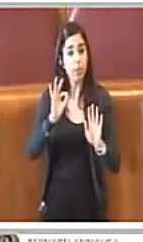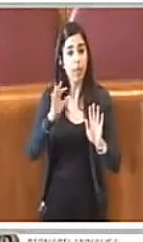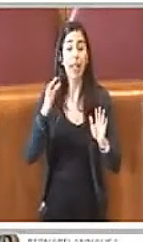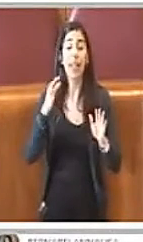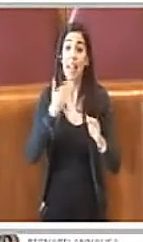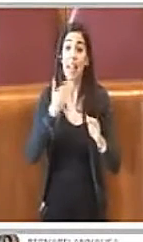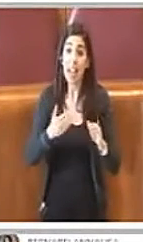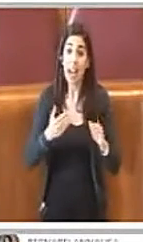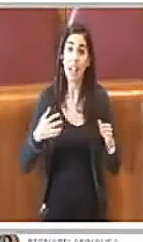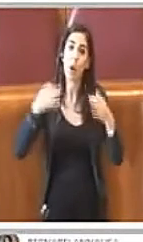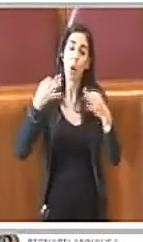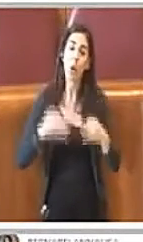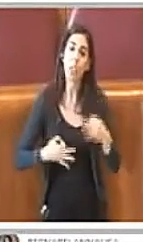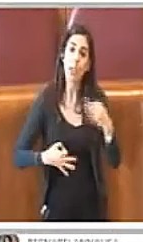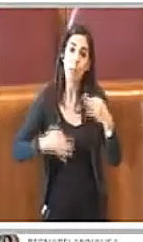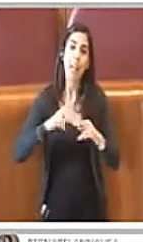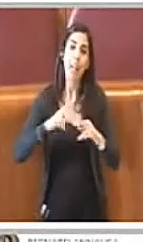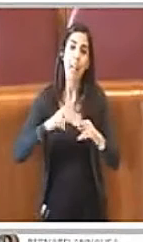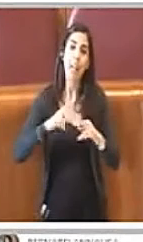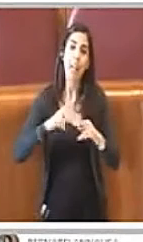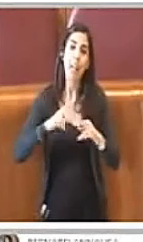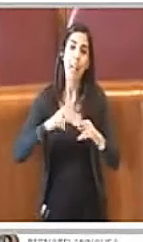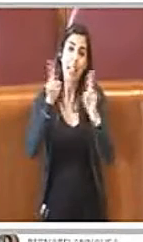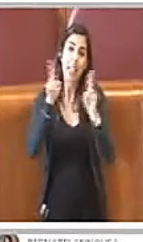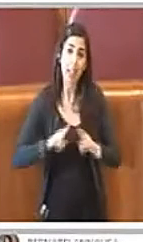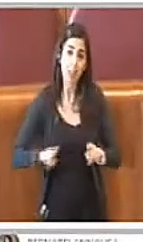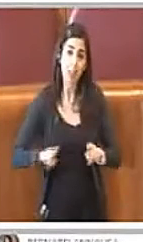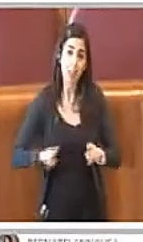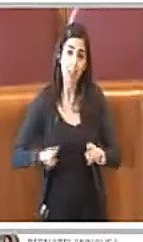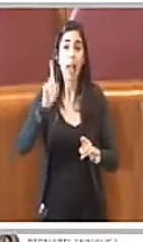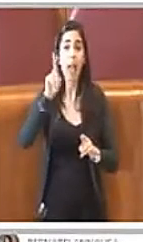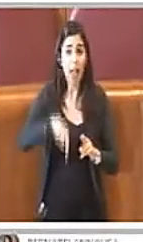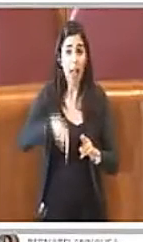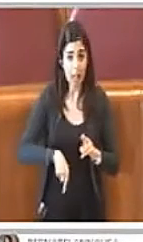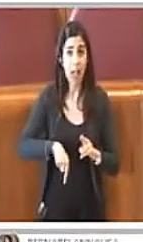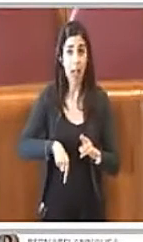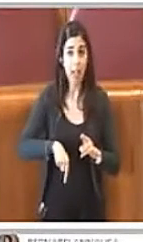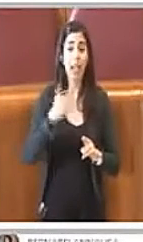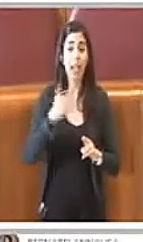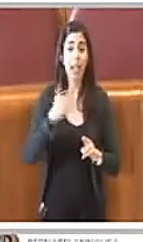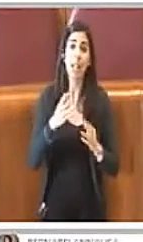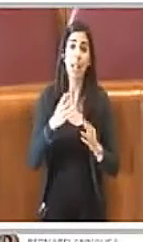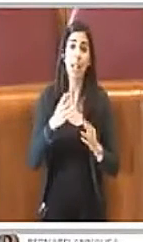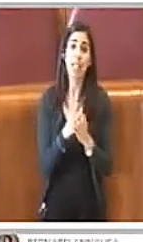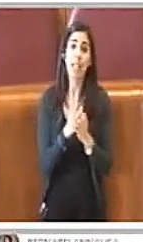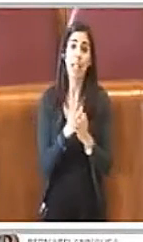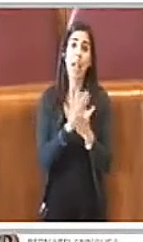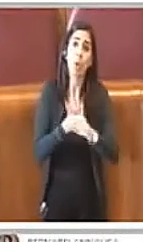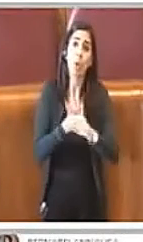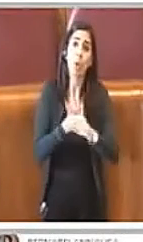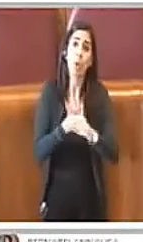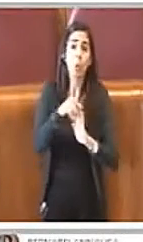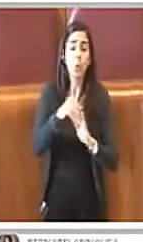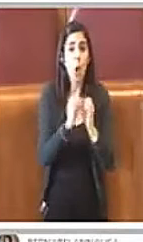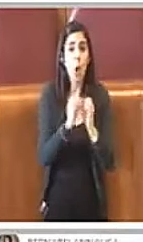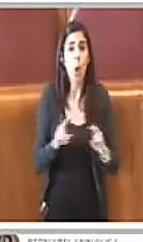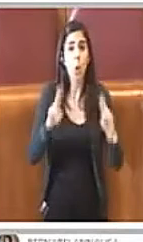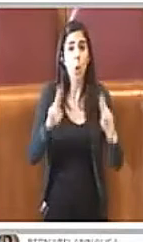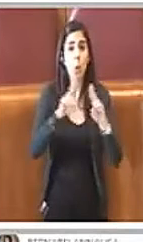Penale Internazionale e dalla risoluzione delle Nazioni Unite 47